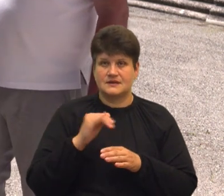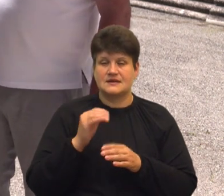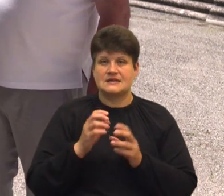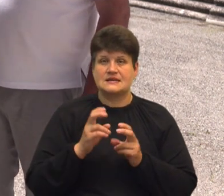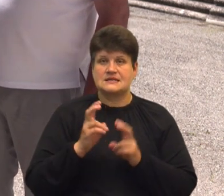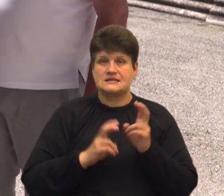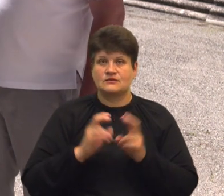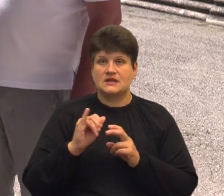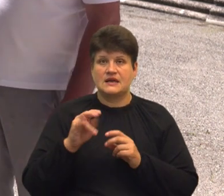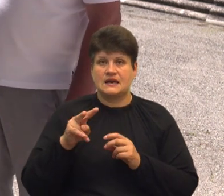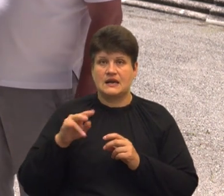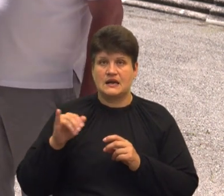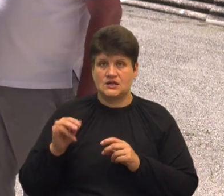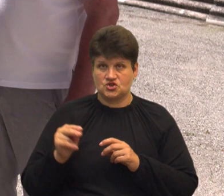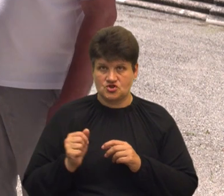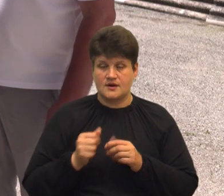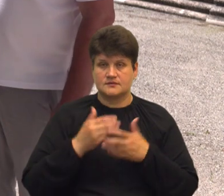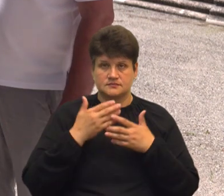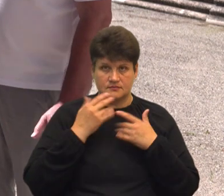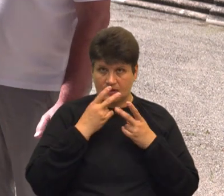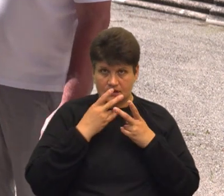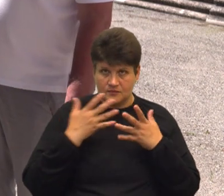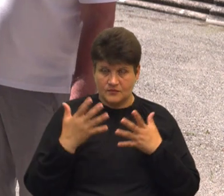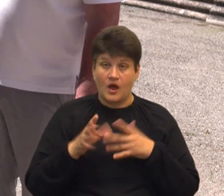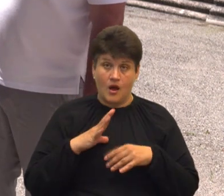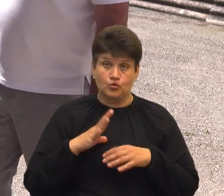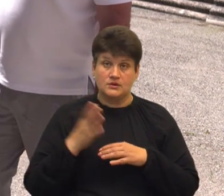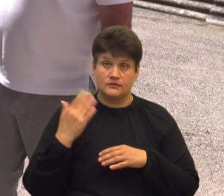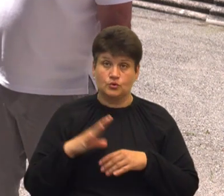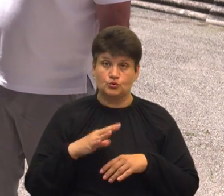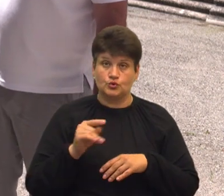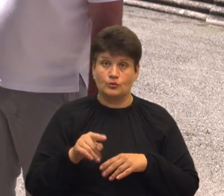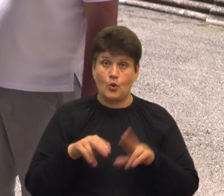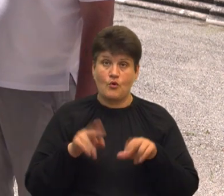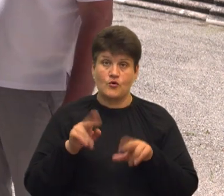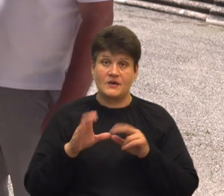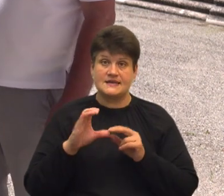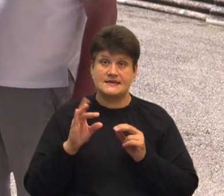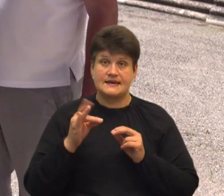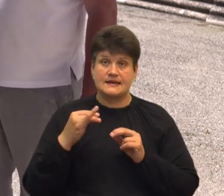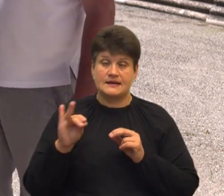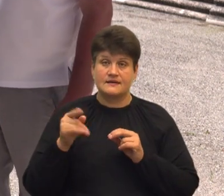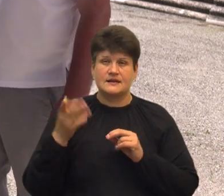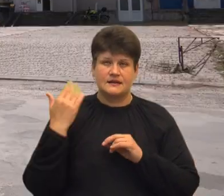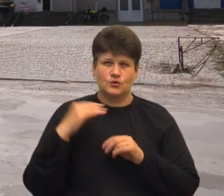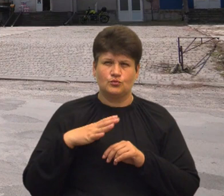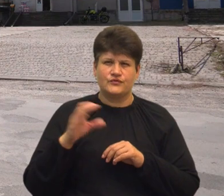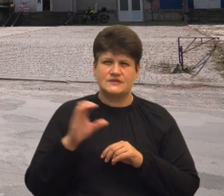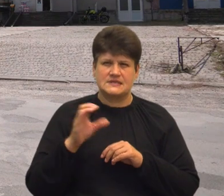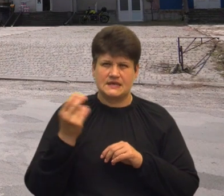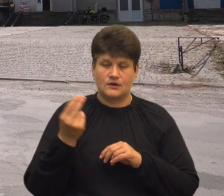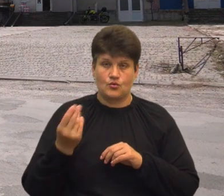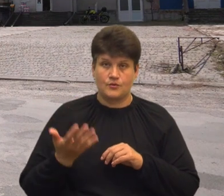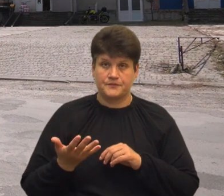бачу, вони були прибиті тут І от тільки пофарбували на сіру, він тоді був синього кольору, я пам'ятаю На